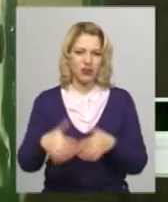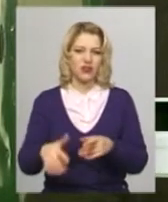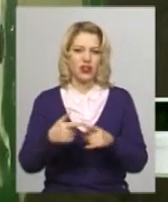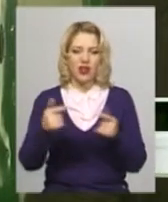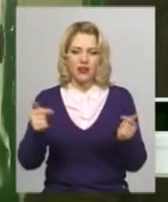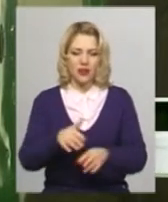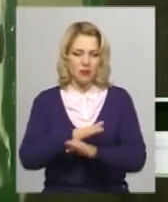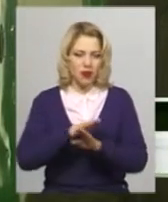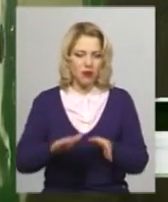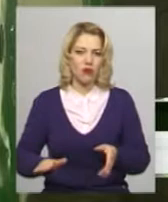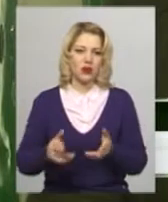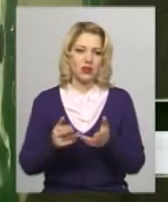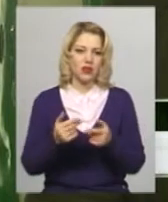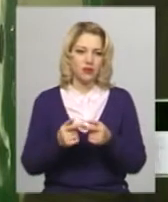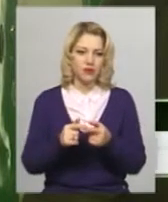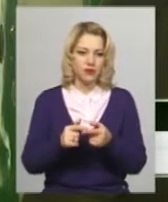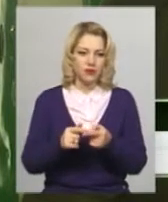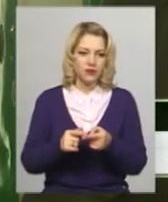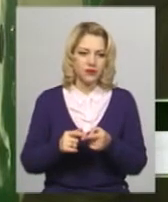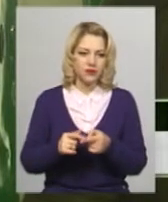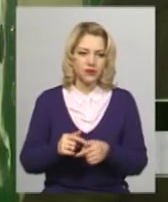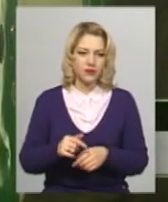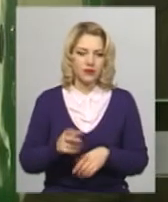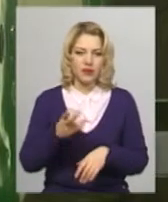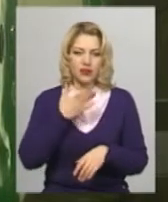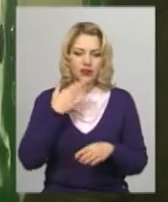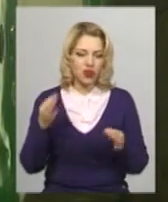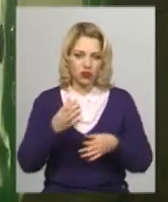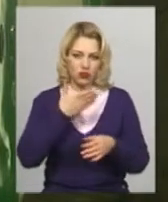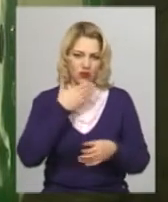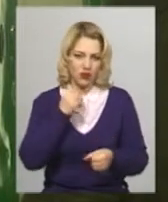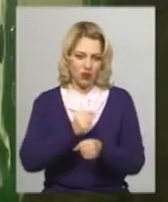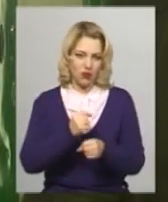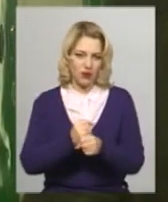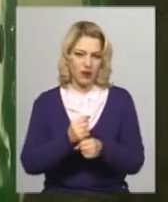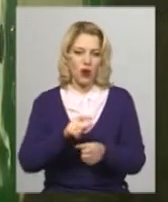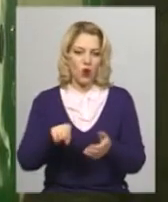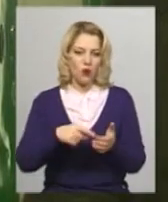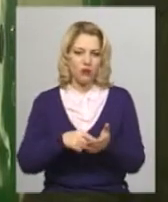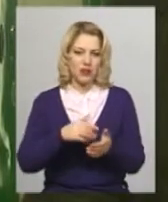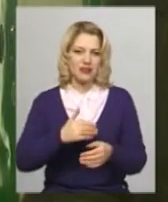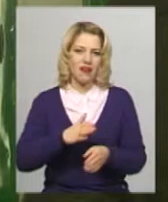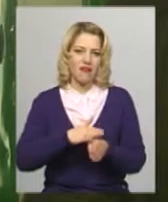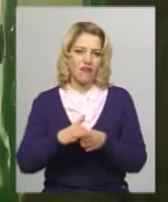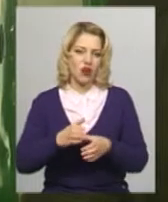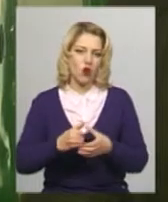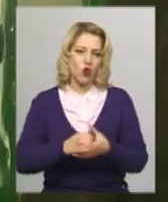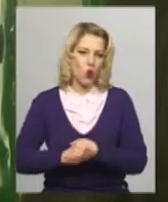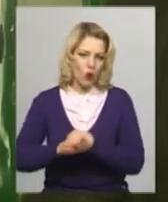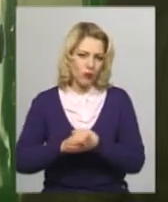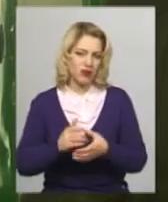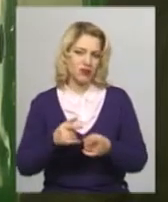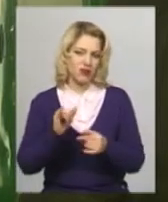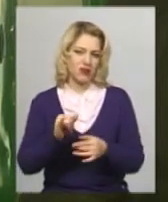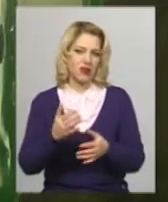Хмельницькому ліфту, ігнорують, чого не роблять в міст виконкомі для того, щоб ліфт не впав, і